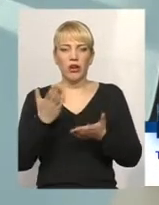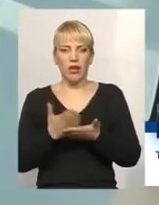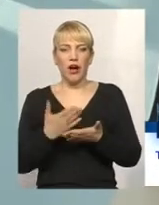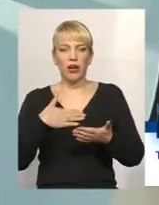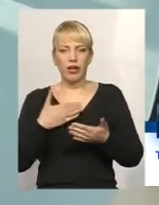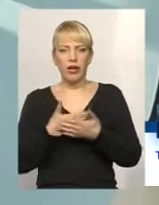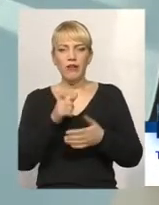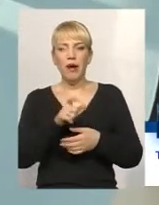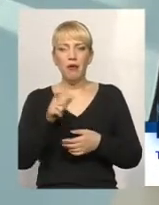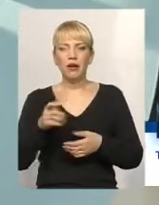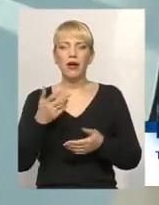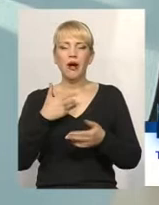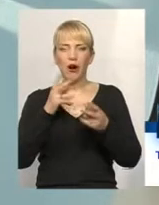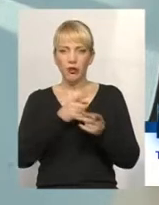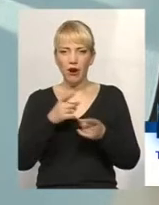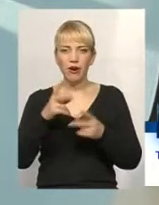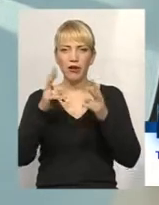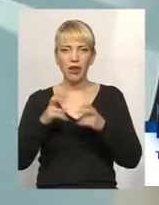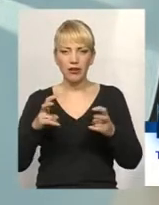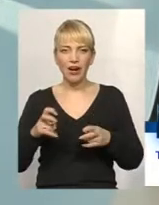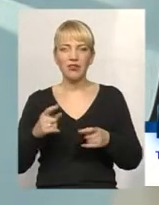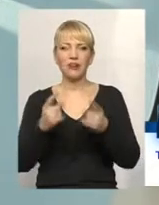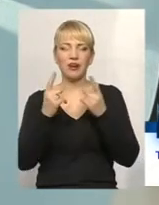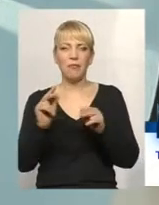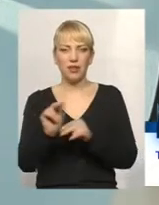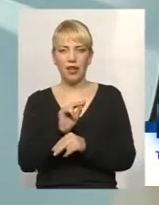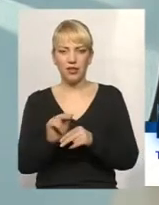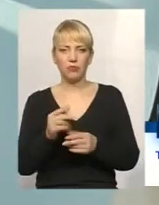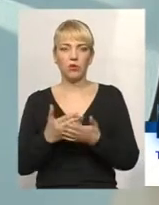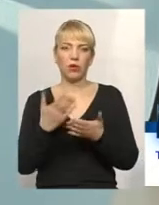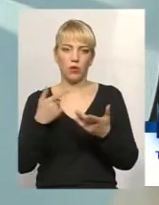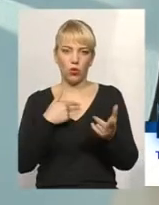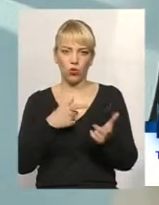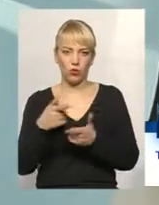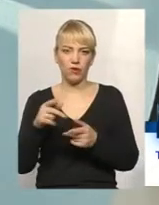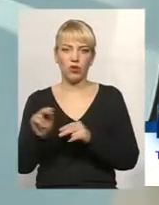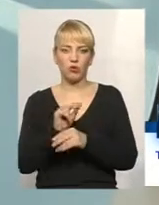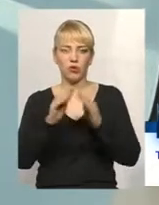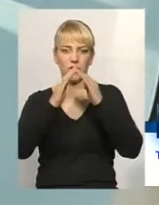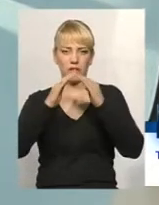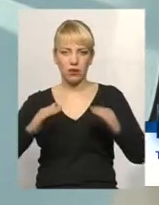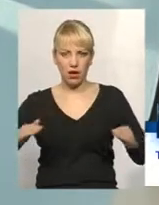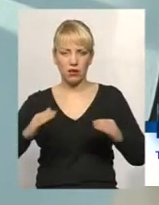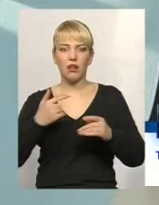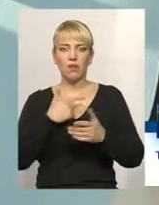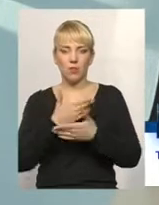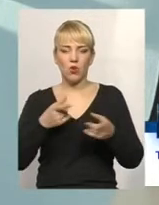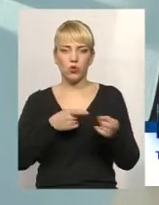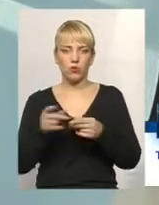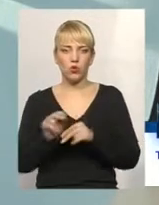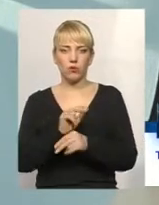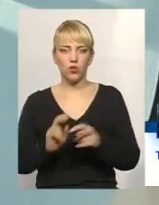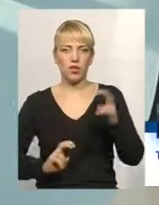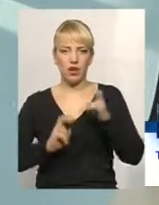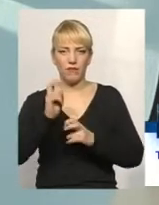готові розглядати питання капітального ремонту. Ми готові відремонтувати дах, ми ремонтуємо ліфти, ми